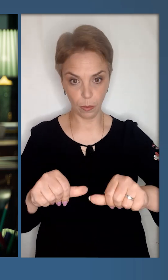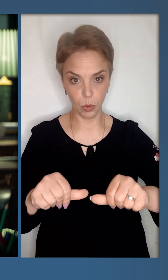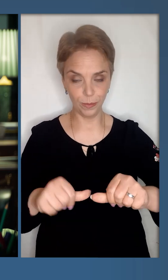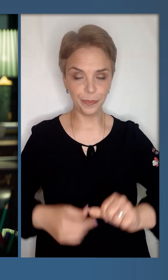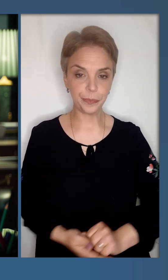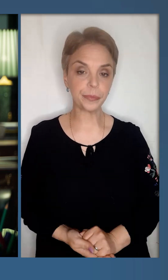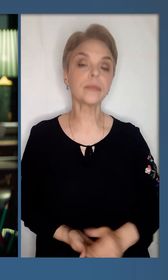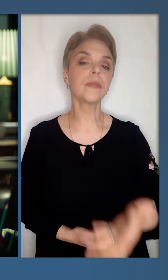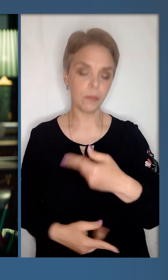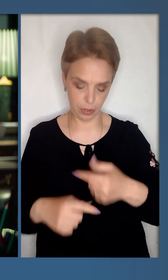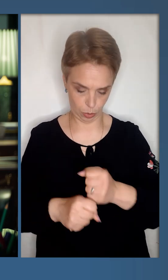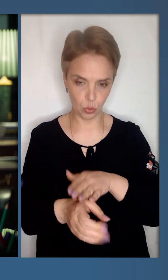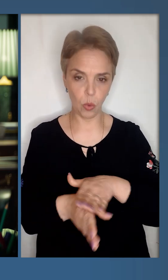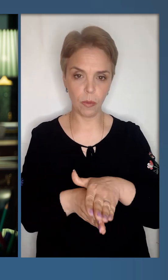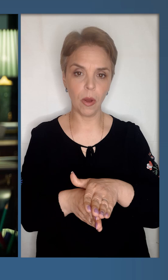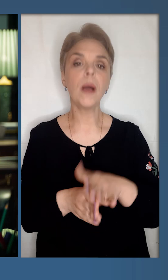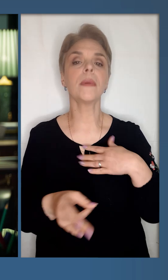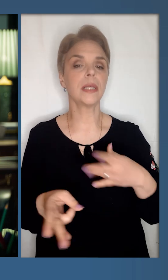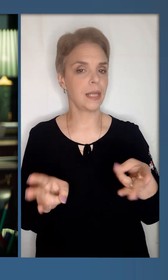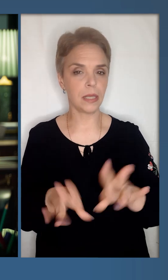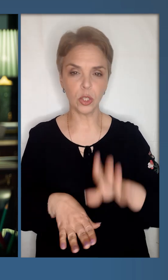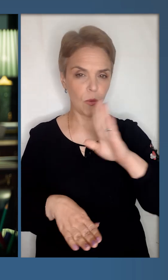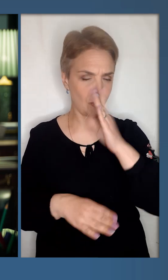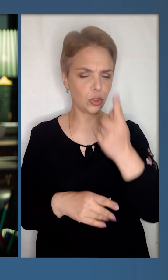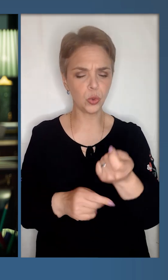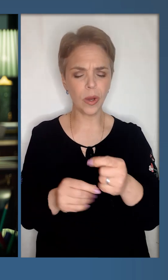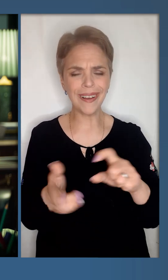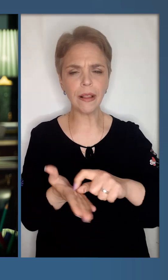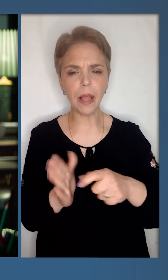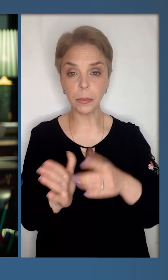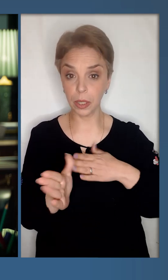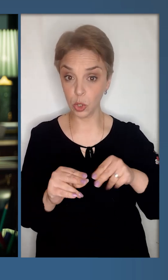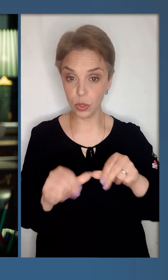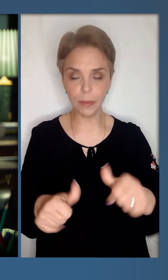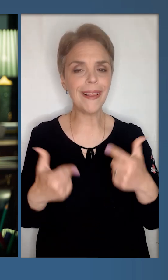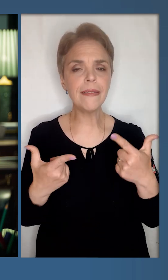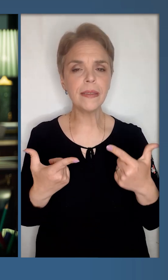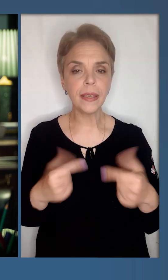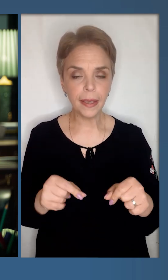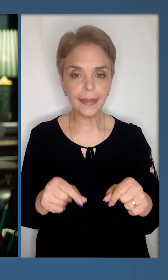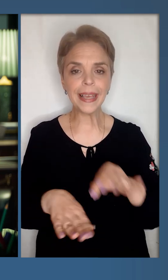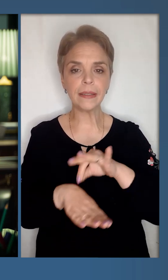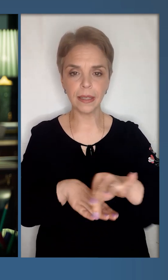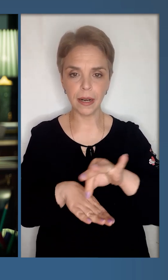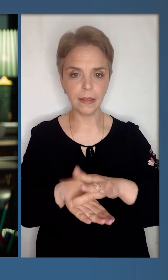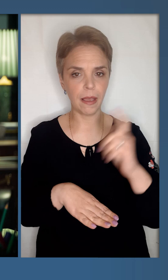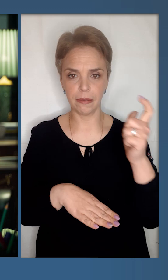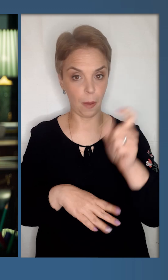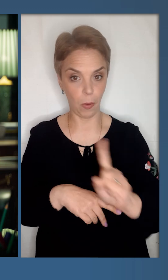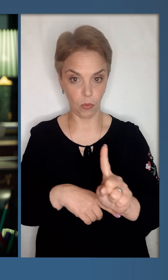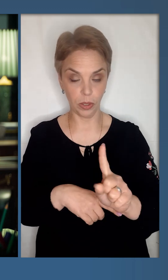землю. Ми це зробимо. Не залишимо ворогу жодного клаптика нашої землі. Ні де тренія не